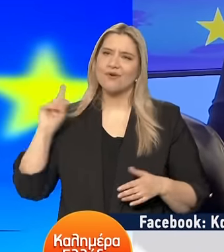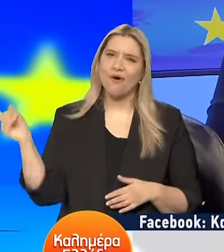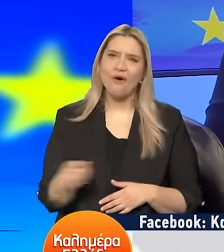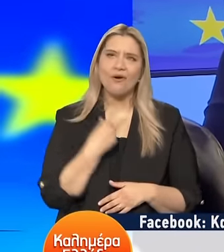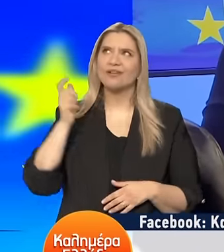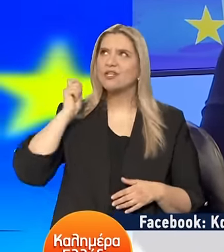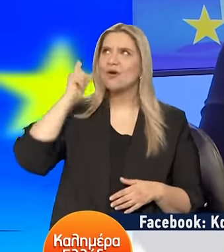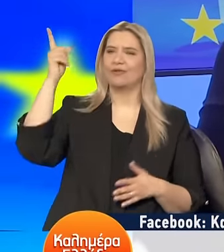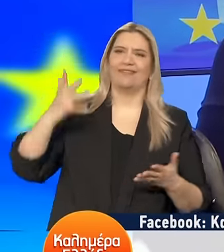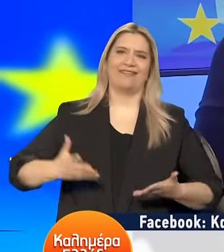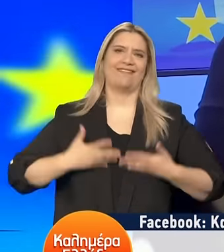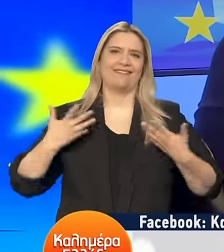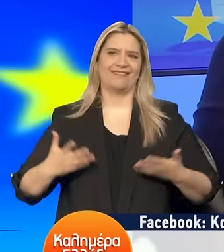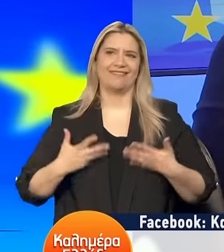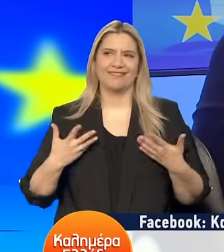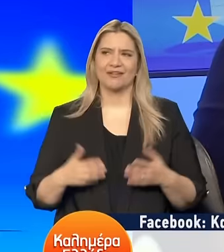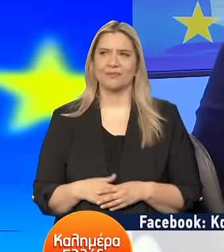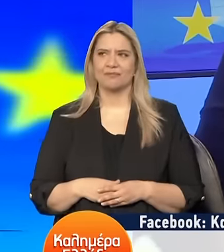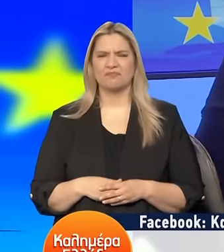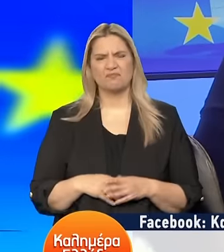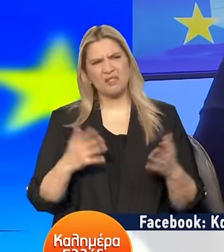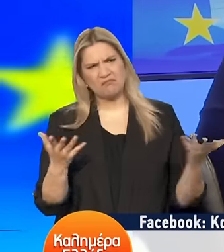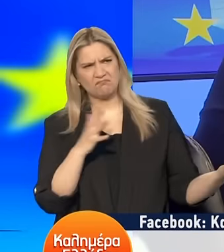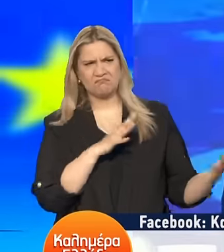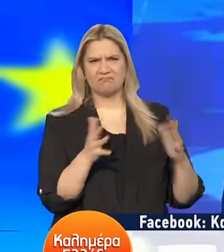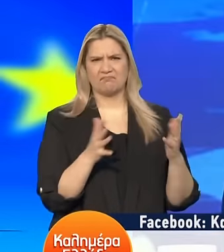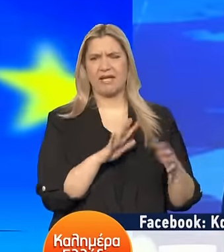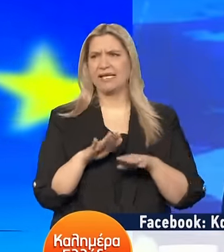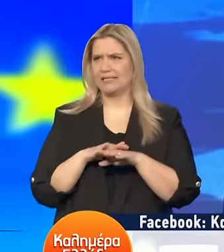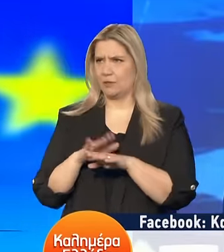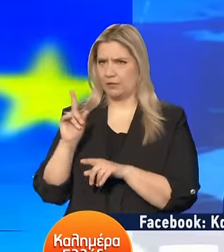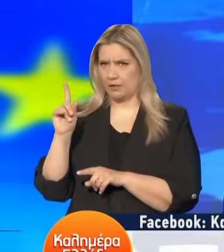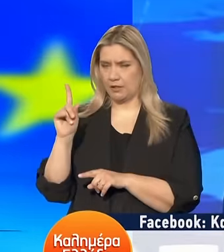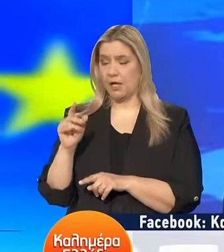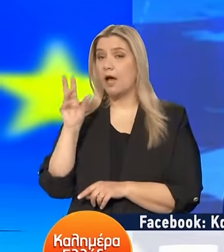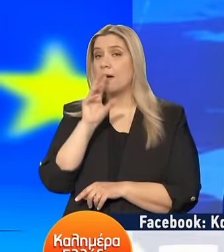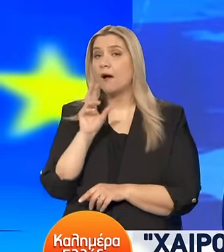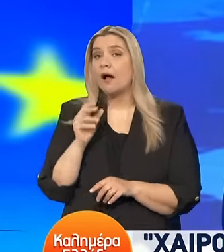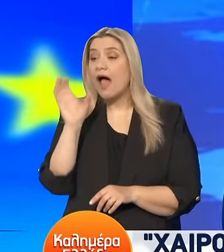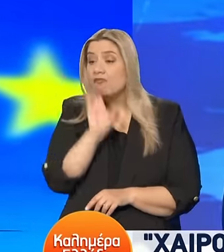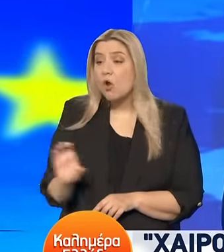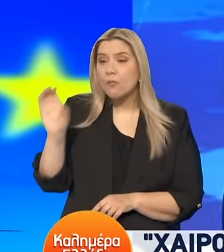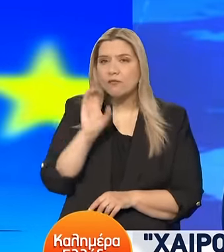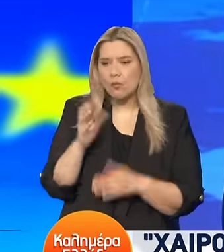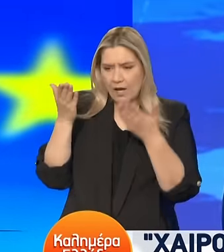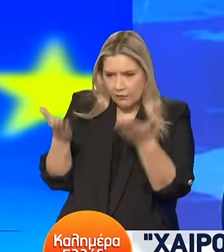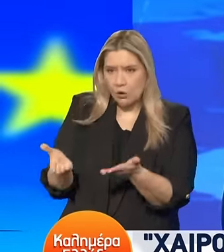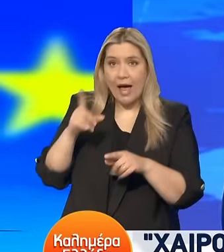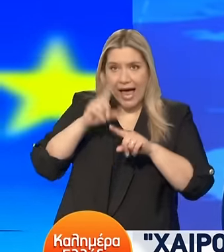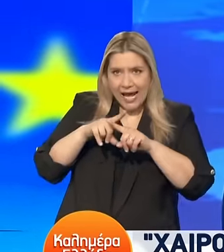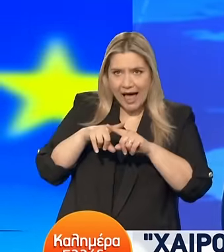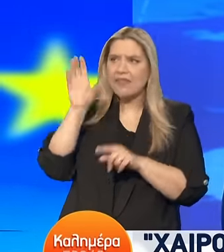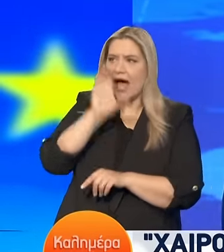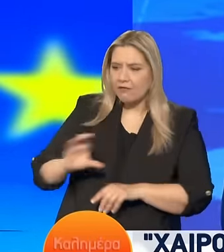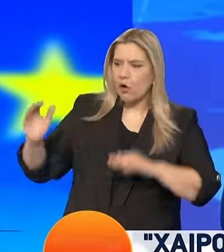μια μεγάλη Δεν είναι κάπως όμως αντιφατικό κύριε Πρόεδρε Να πω κάτι Μιλάμε για την Ευρώπη Αυτή είναι η Ευρώπη Αυτή είναι η Ελλάδα